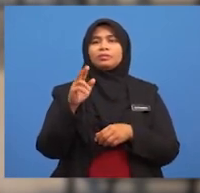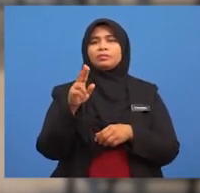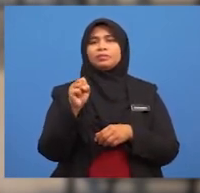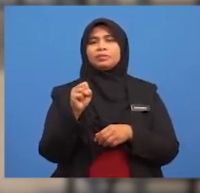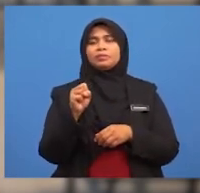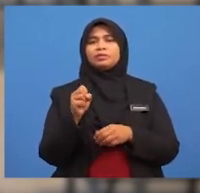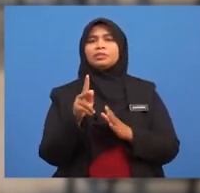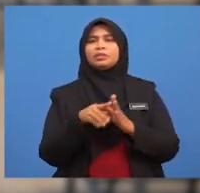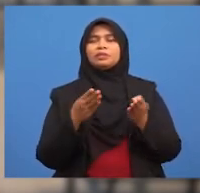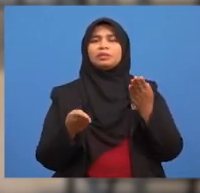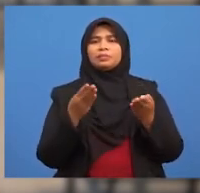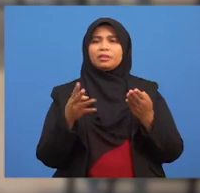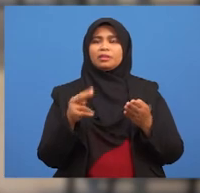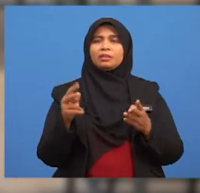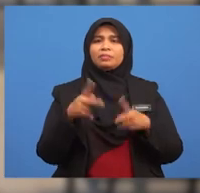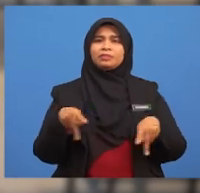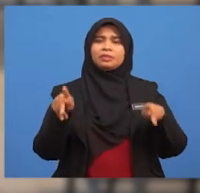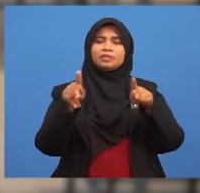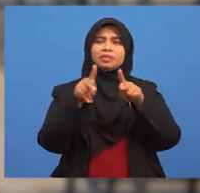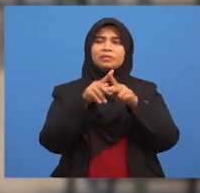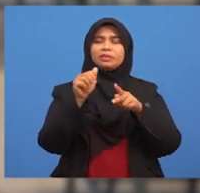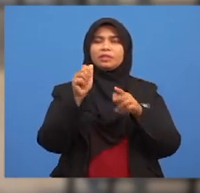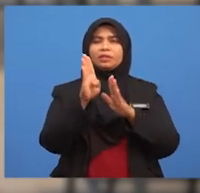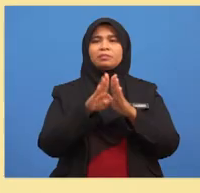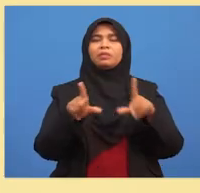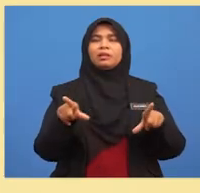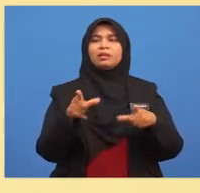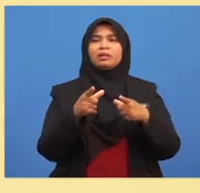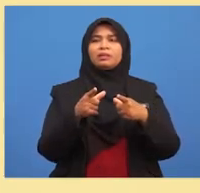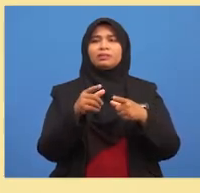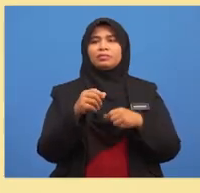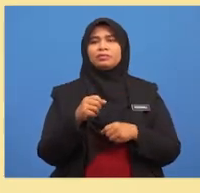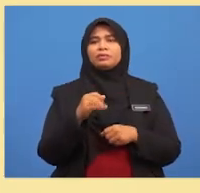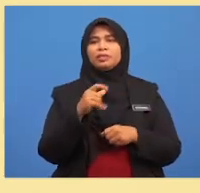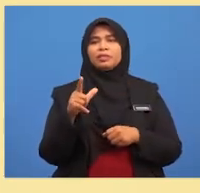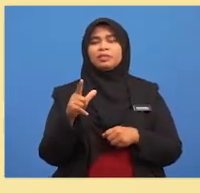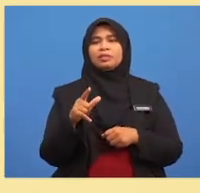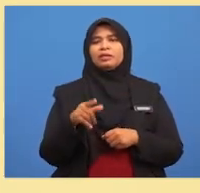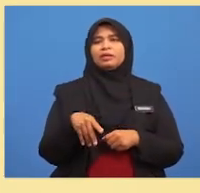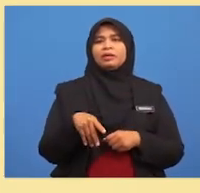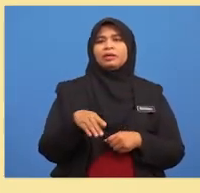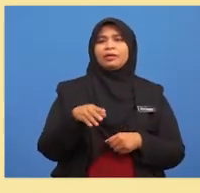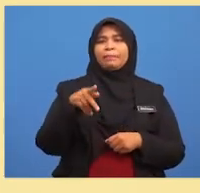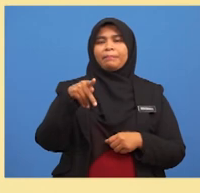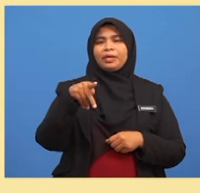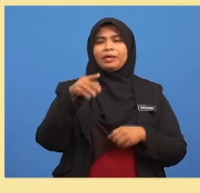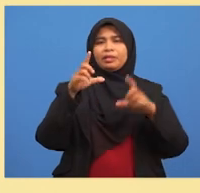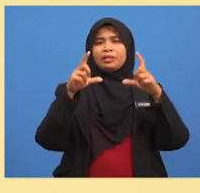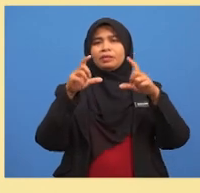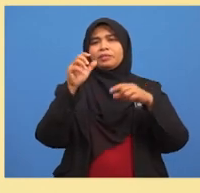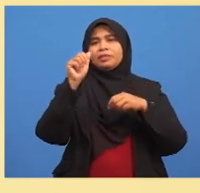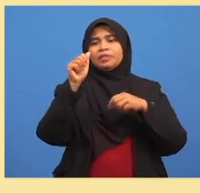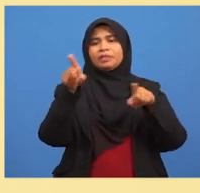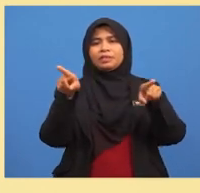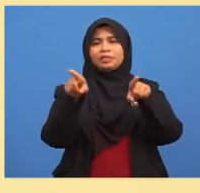kalian peristiwa A berlaku Boleh ditulis sebagai P dalam kurungan A